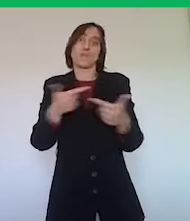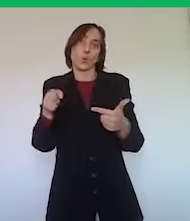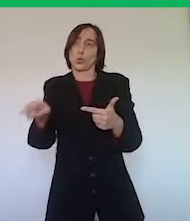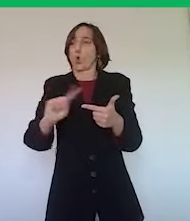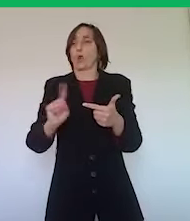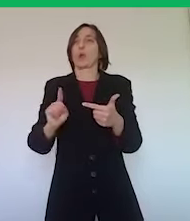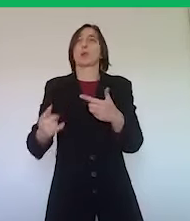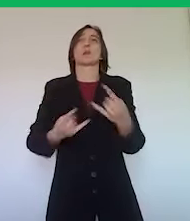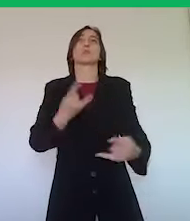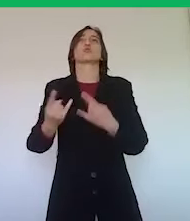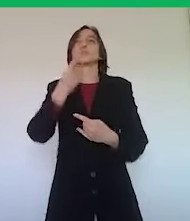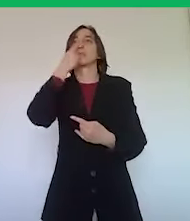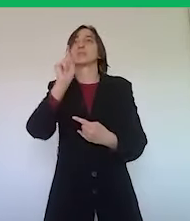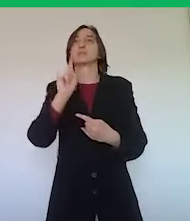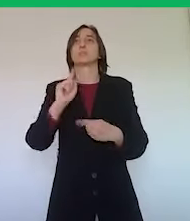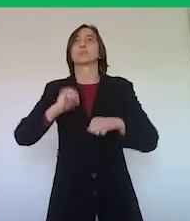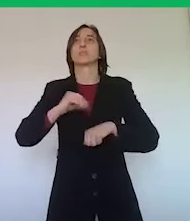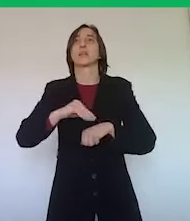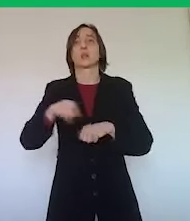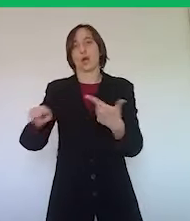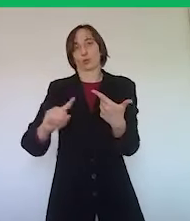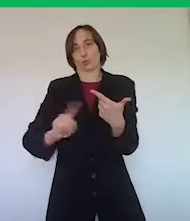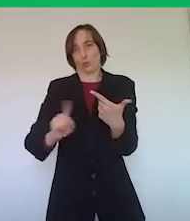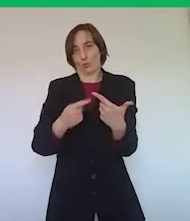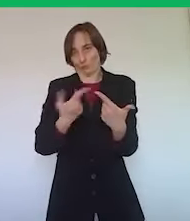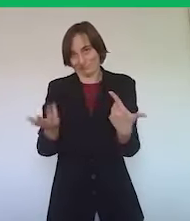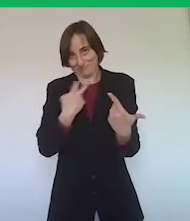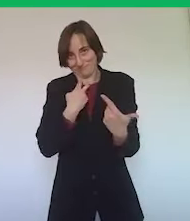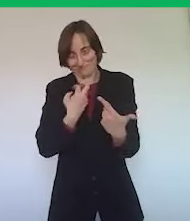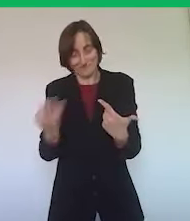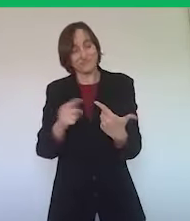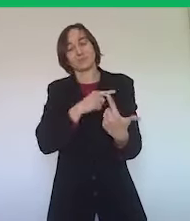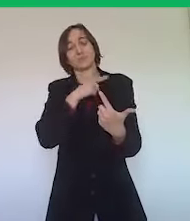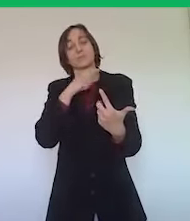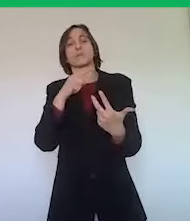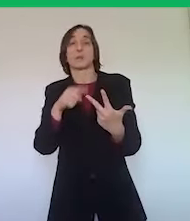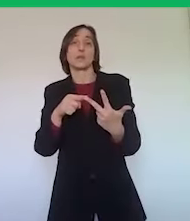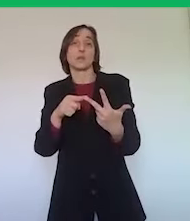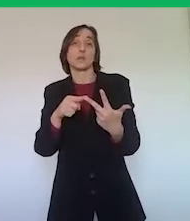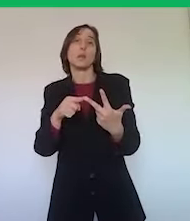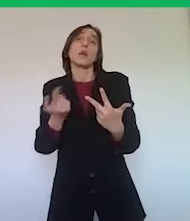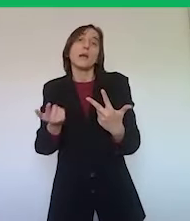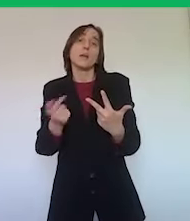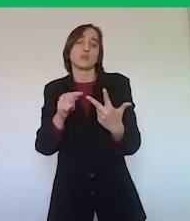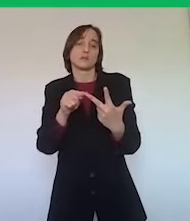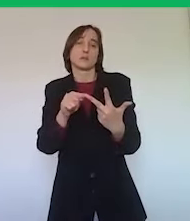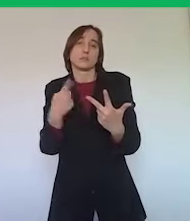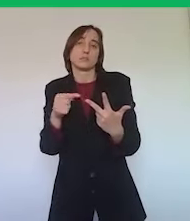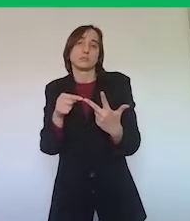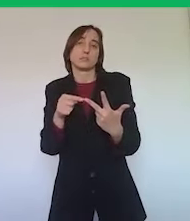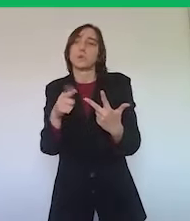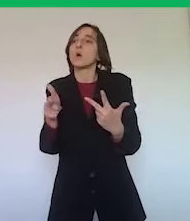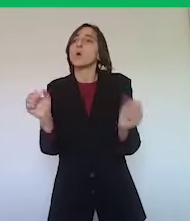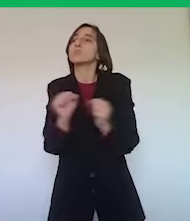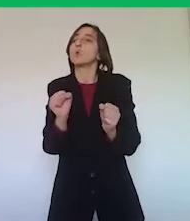caso una ragione di carattere sanitario, però è sicuramente una motivazione, stante l'impossibilità di